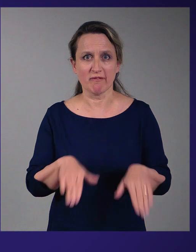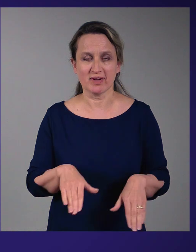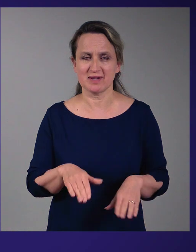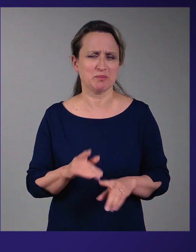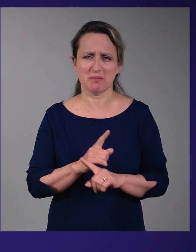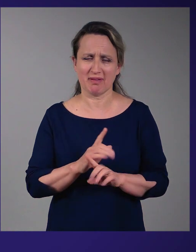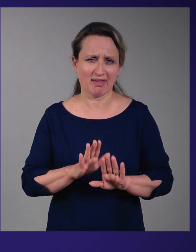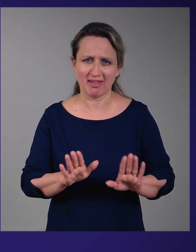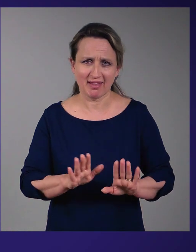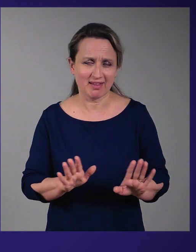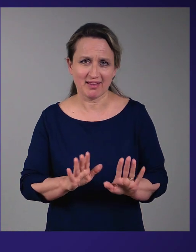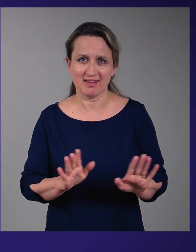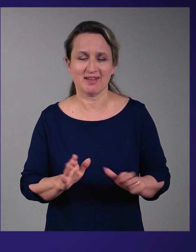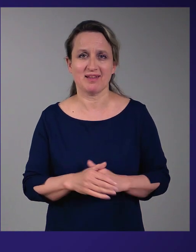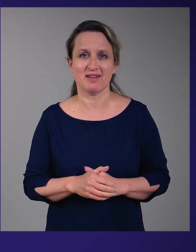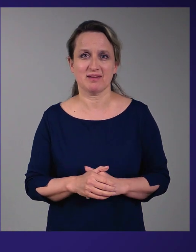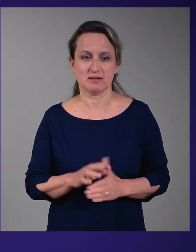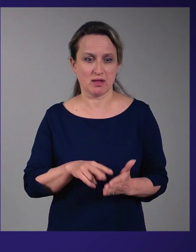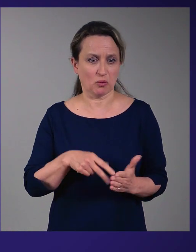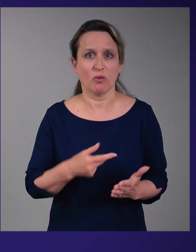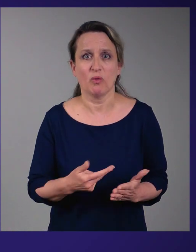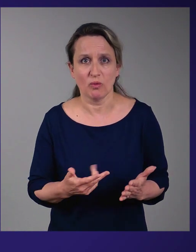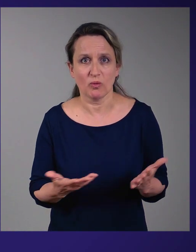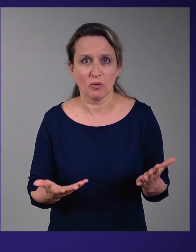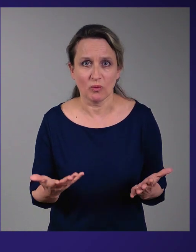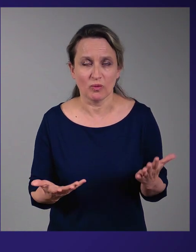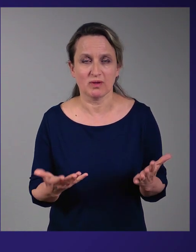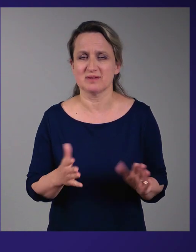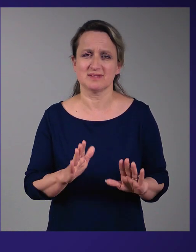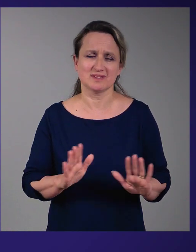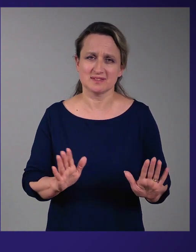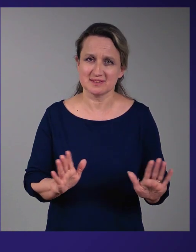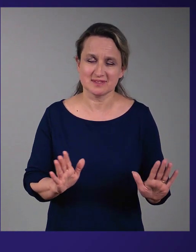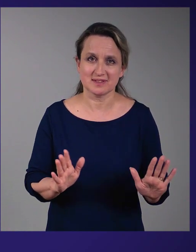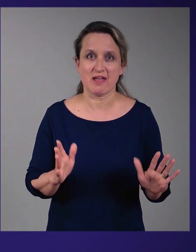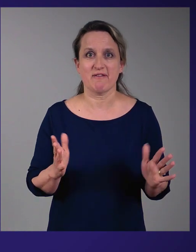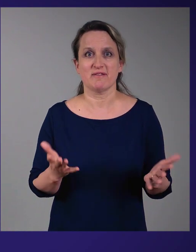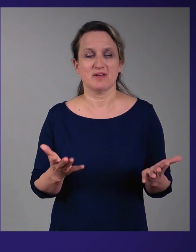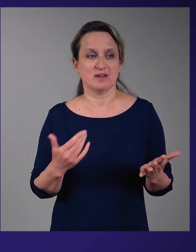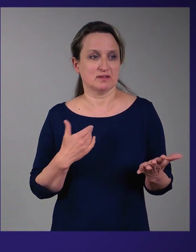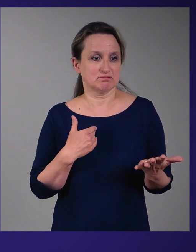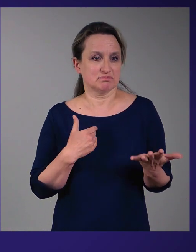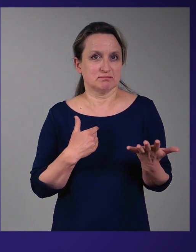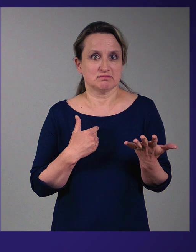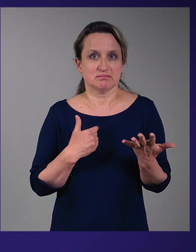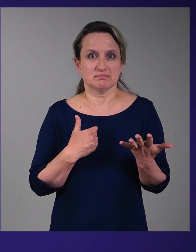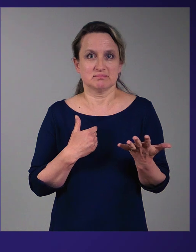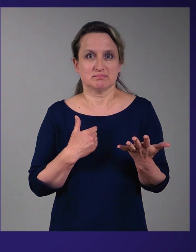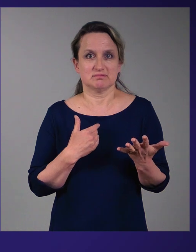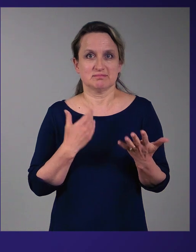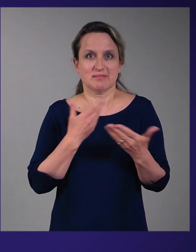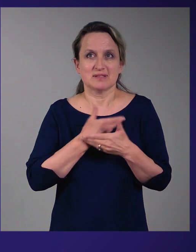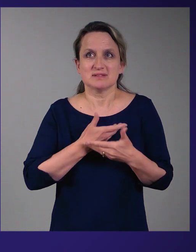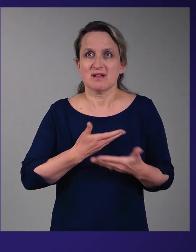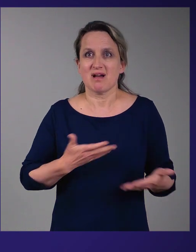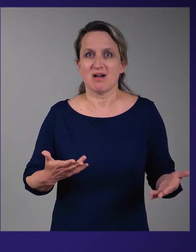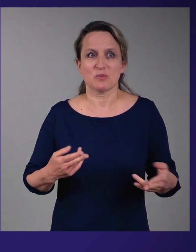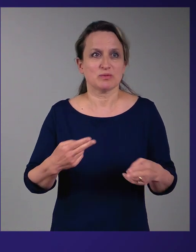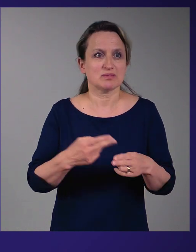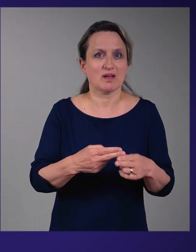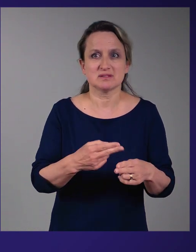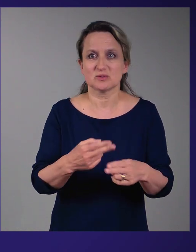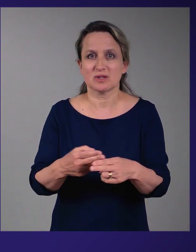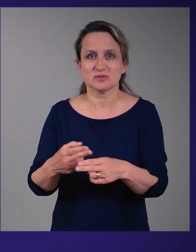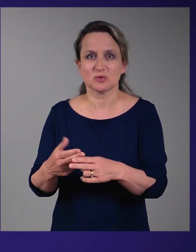seal juhtuda, et me võime kukkuda või et me ei saa aru,